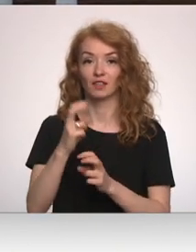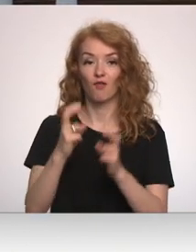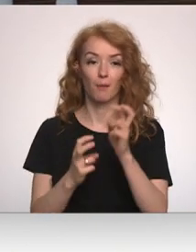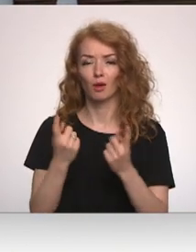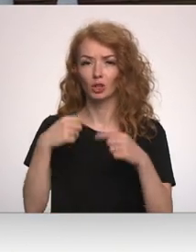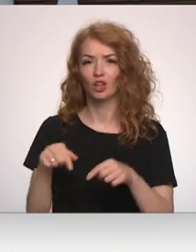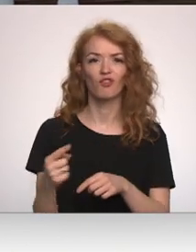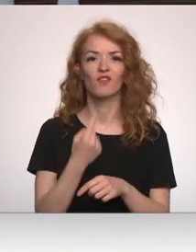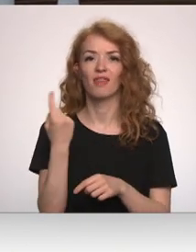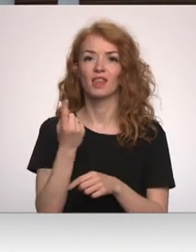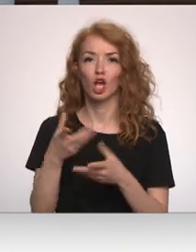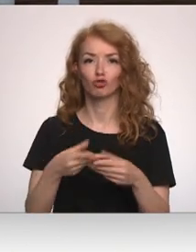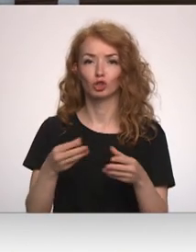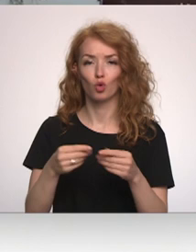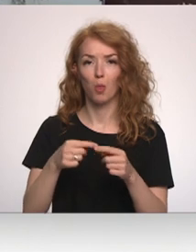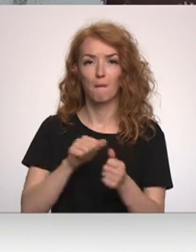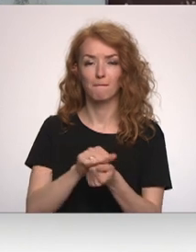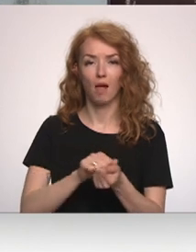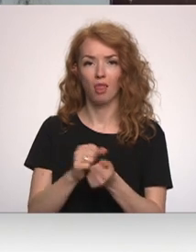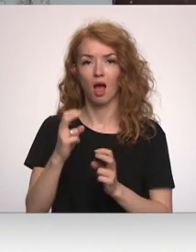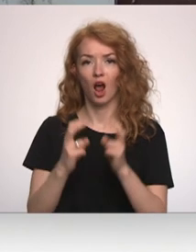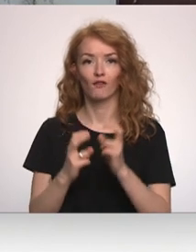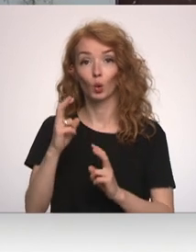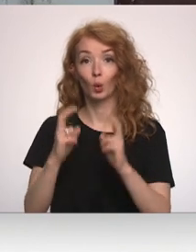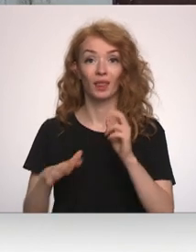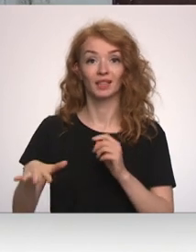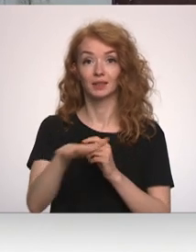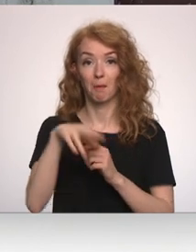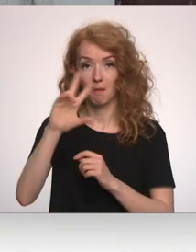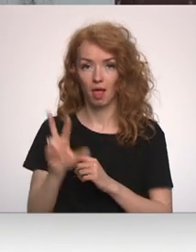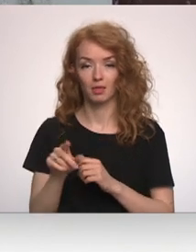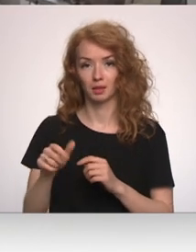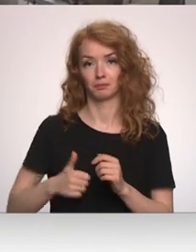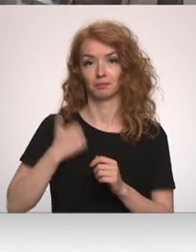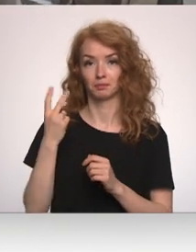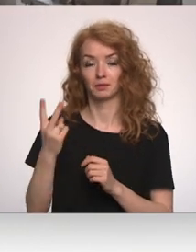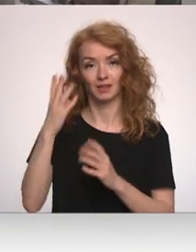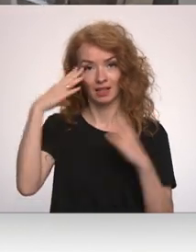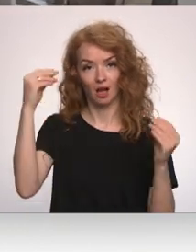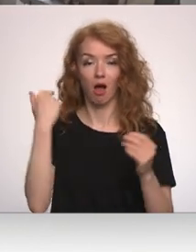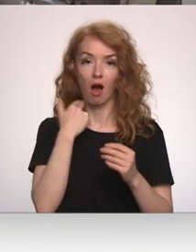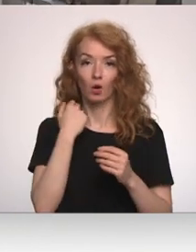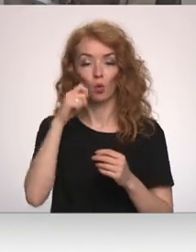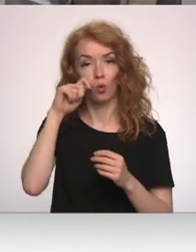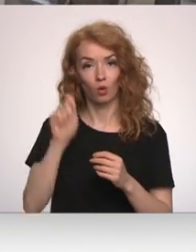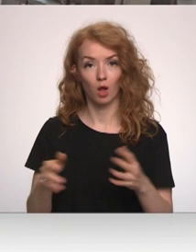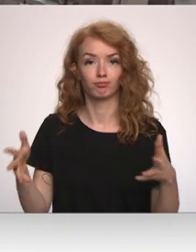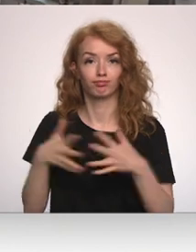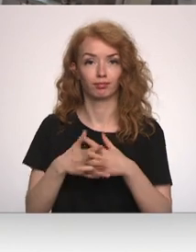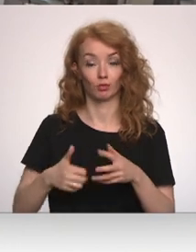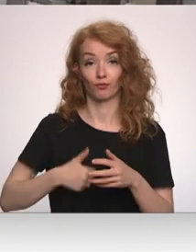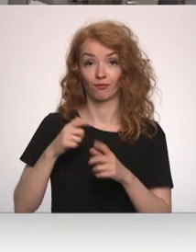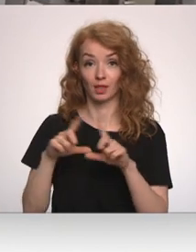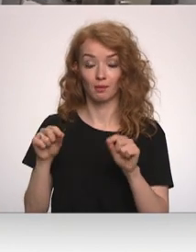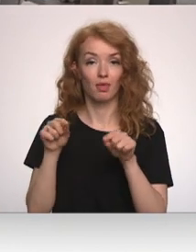šobrīd ir vienīgās šķīstošās un maltās kafijas rūpnīca Baltajā. Tā piedar diviem Nīderlandes, Anglijas un Ukraiņas kopu zņēmumiem.